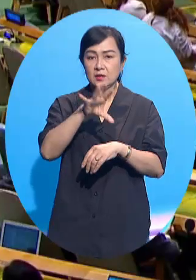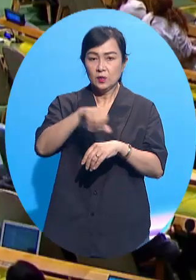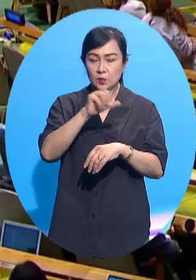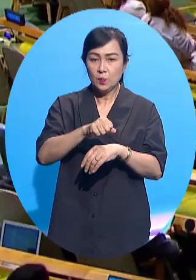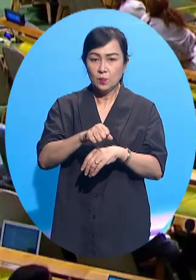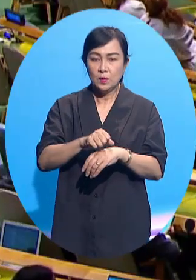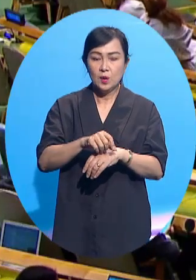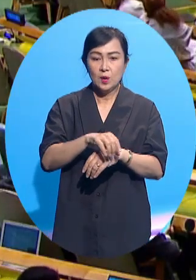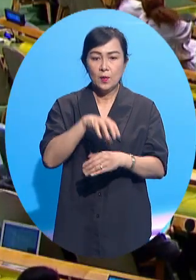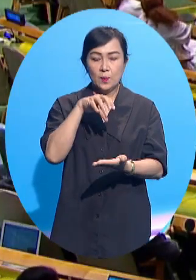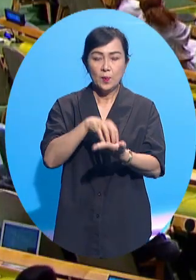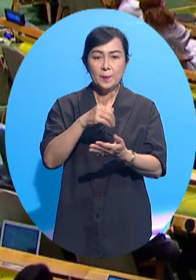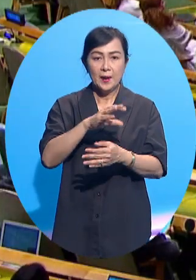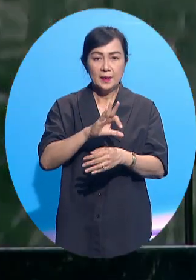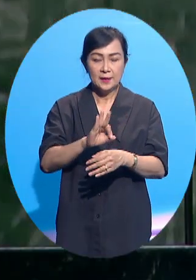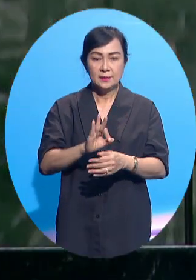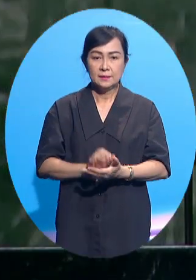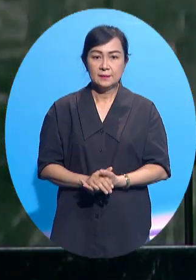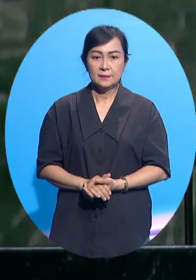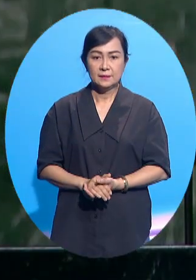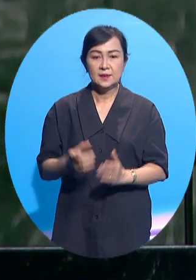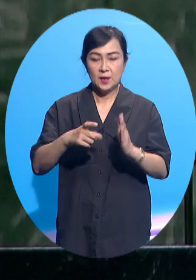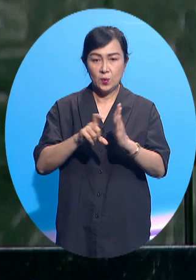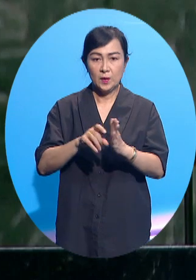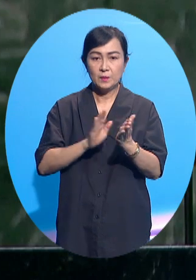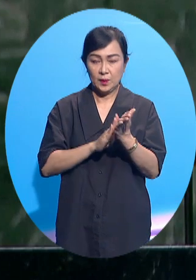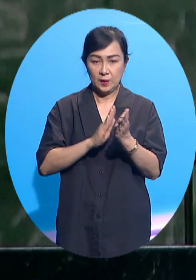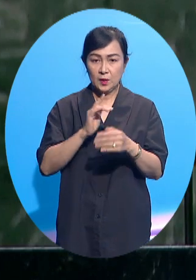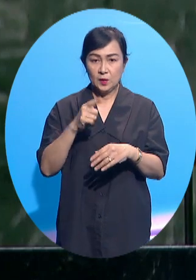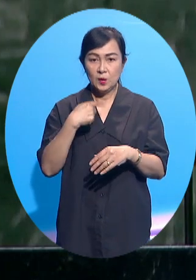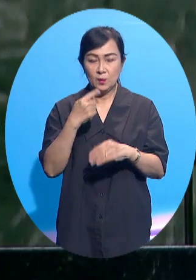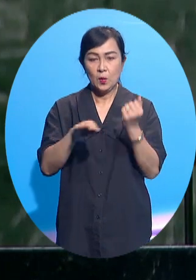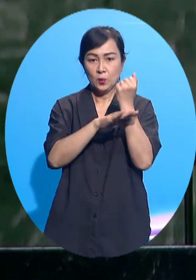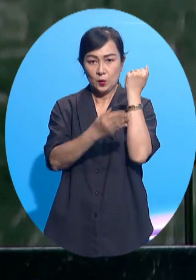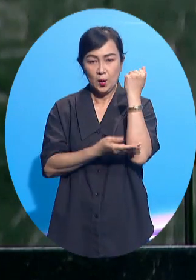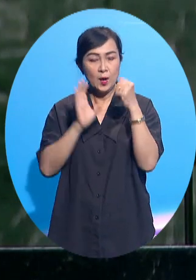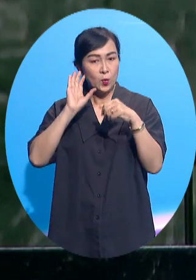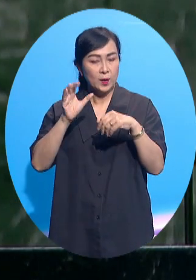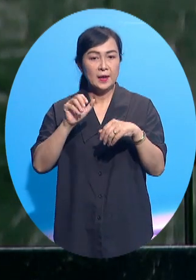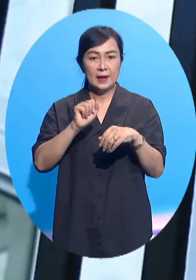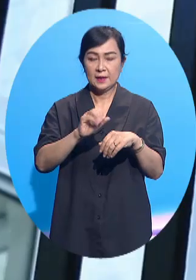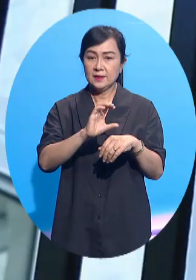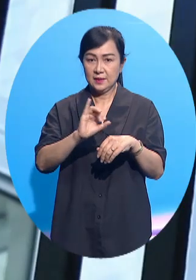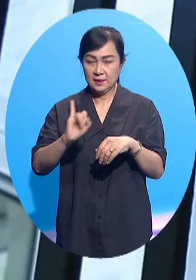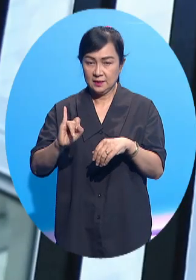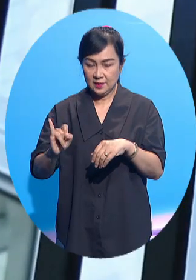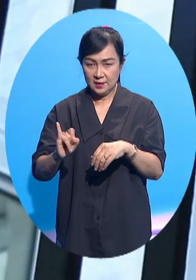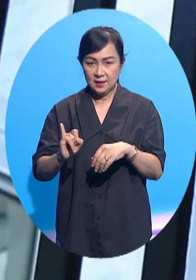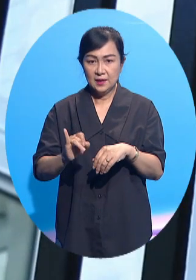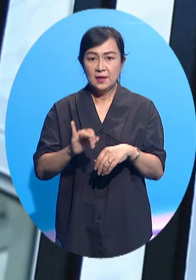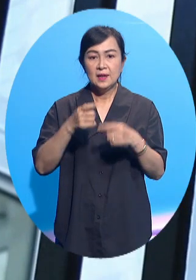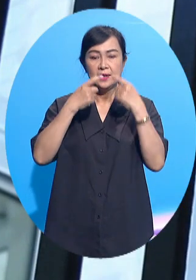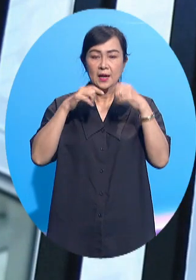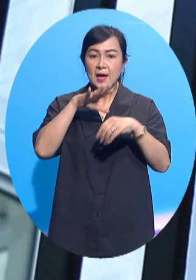dụng tại vùng lãnh thổ Palestine bị chiếm đóng. Nghị quyết cũng hoan nghênh tuyên bố của Tòa án Công lý Quốc tế ICC, trong đó chỉ rõ việc